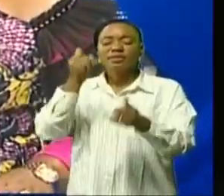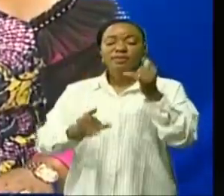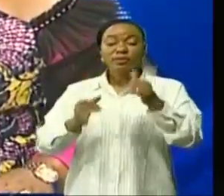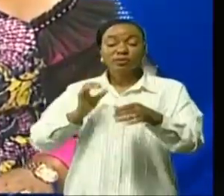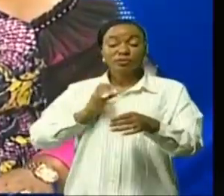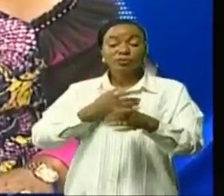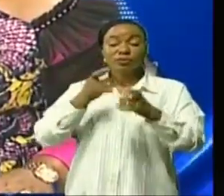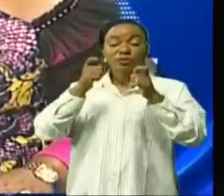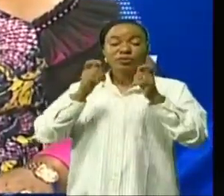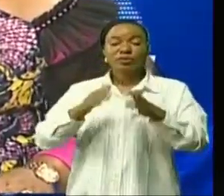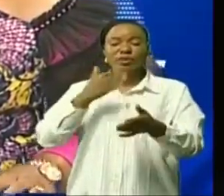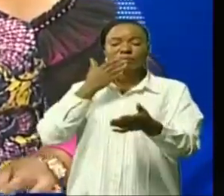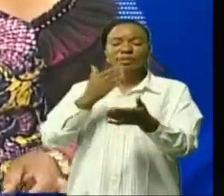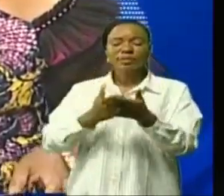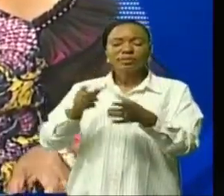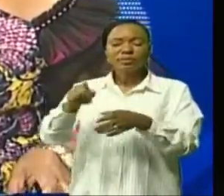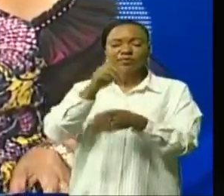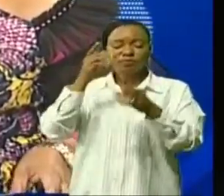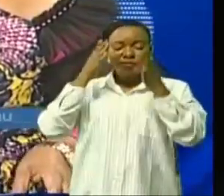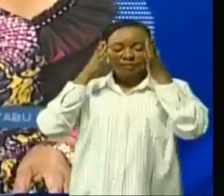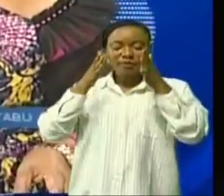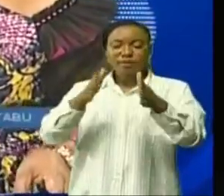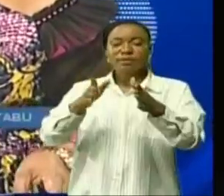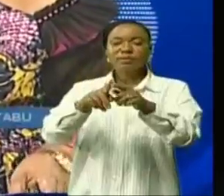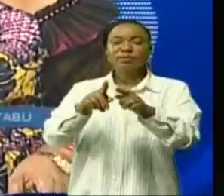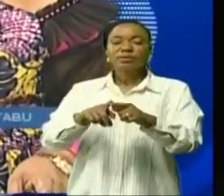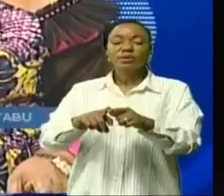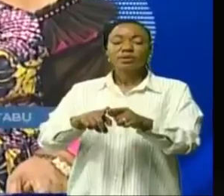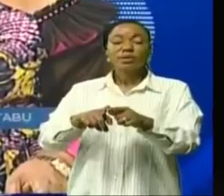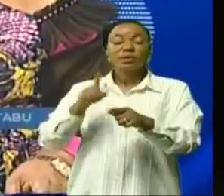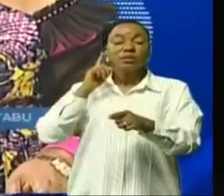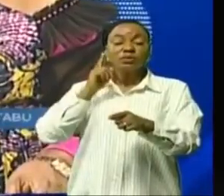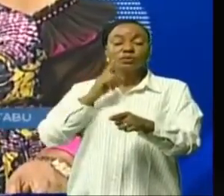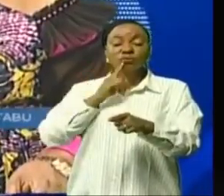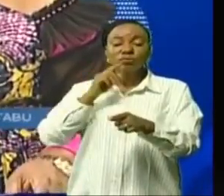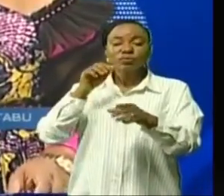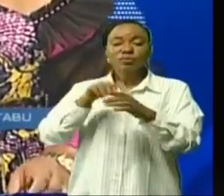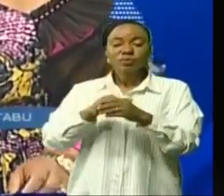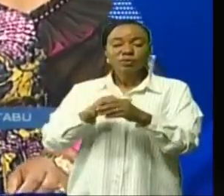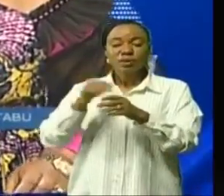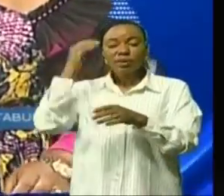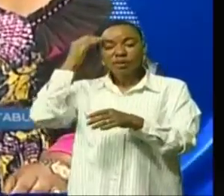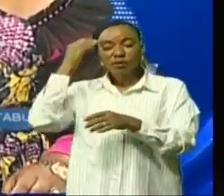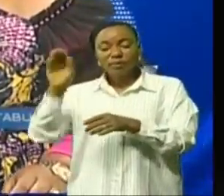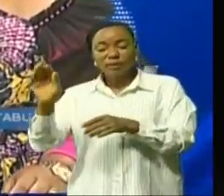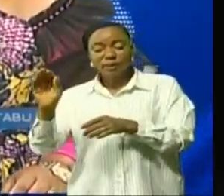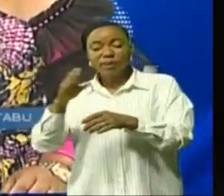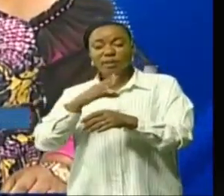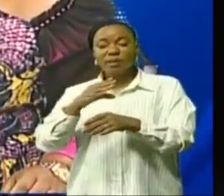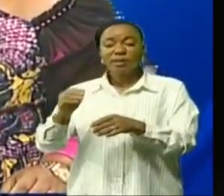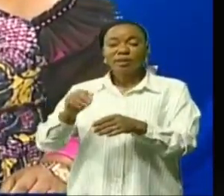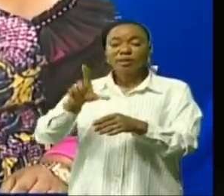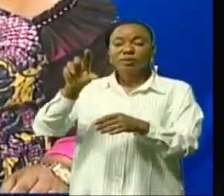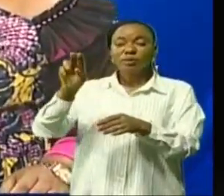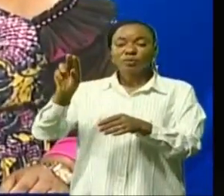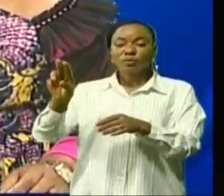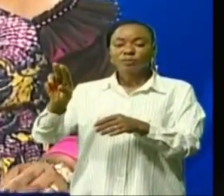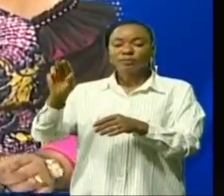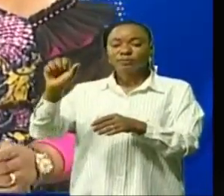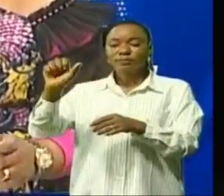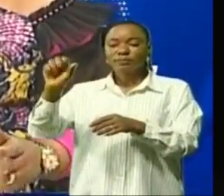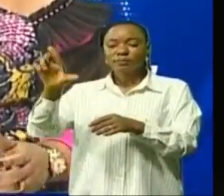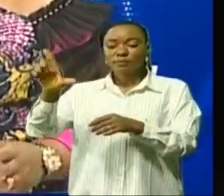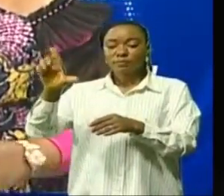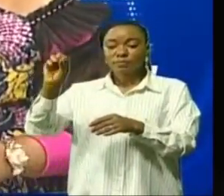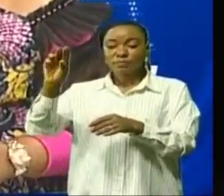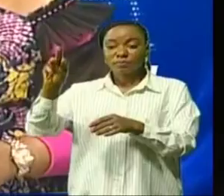journal mesdames et messieurs merci de votre fidélité merci à vous qui nous suivez à Kabinda dans la province de Lomami et partout ailleurs sur satellite vous êtes